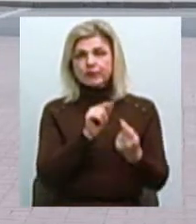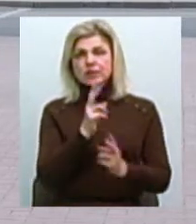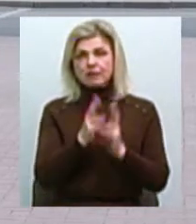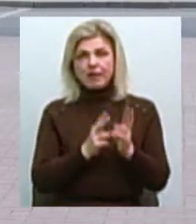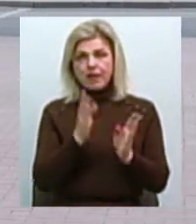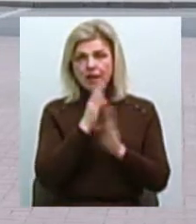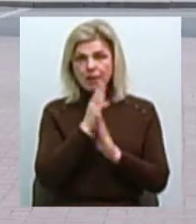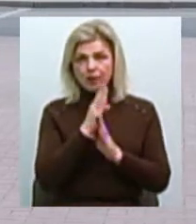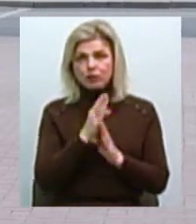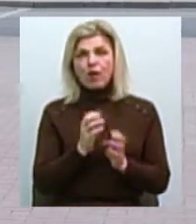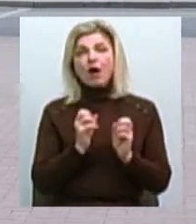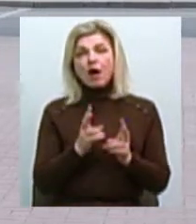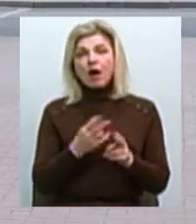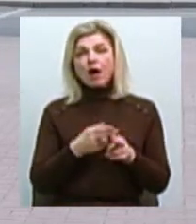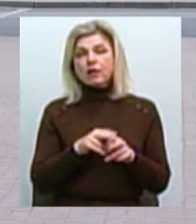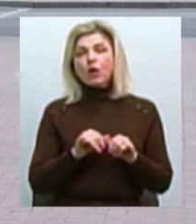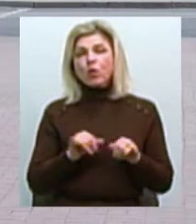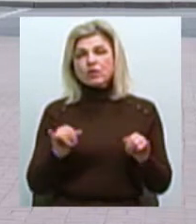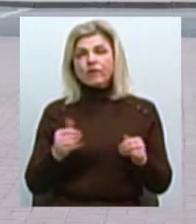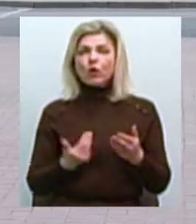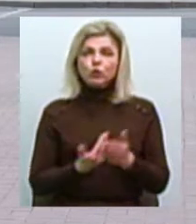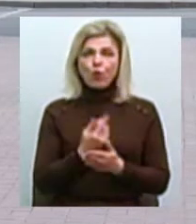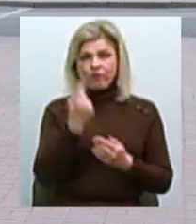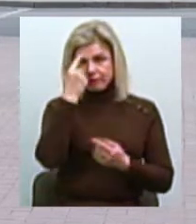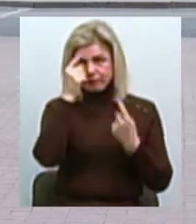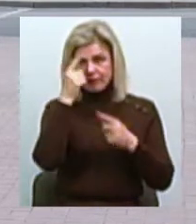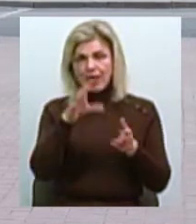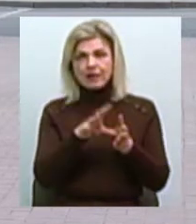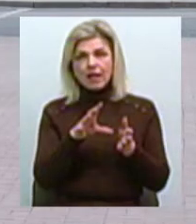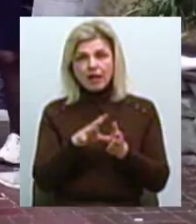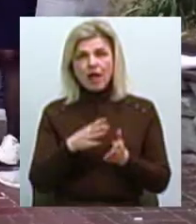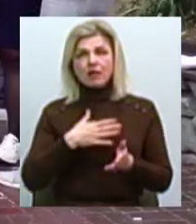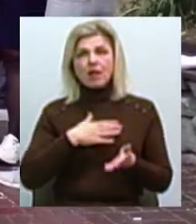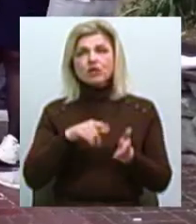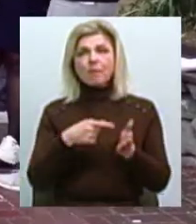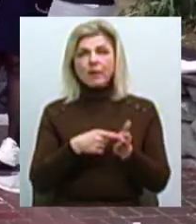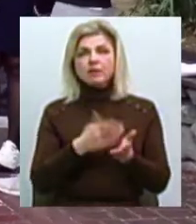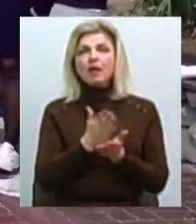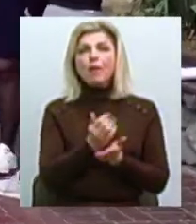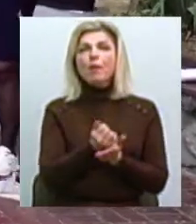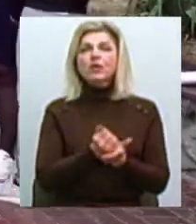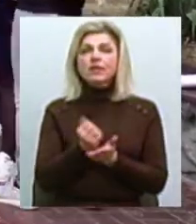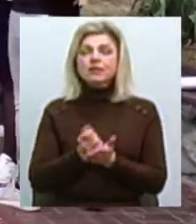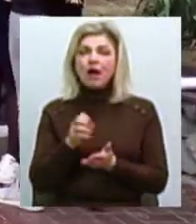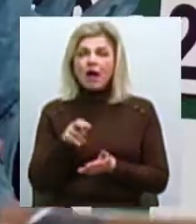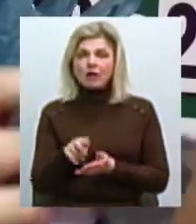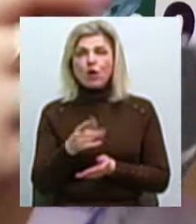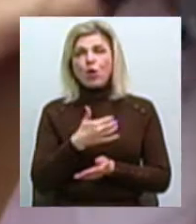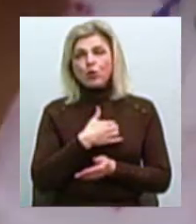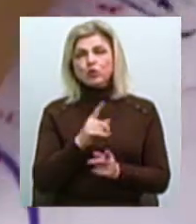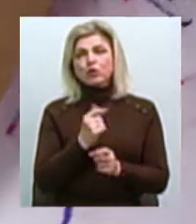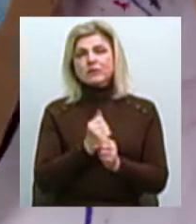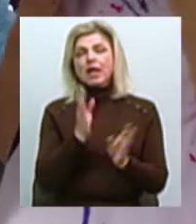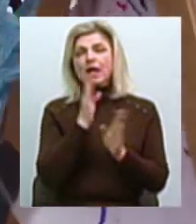Яким чином розвиток відновлювальної енергетики має відбуватися Наше місто має потенціал для цього Ми хочемо, щоб створили сприятливий клімат у